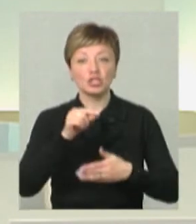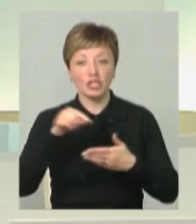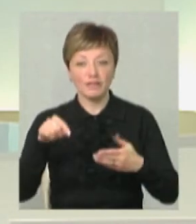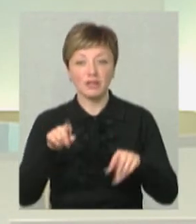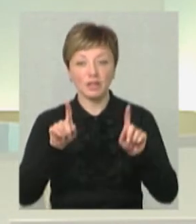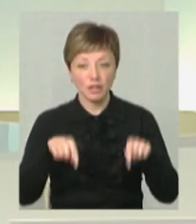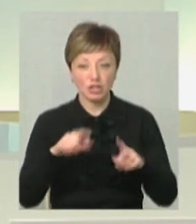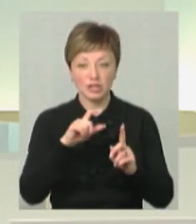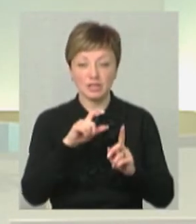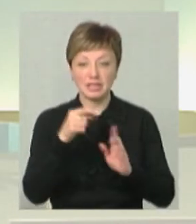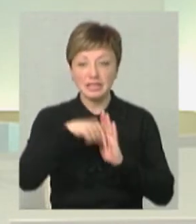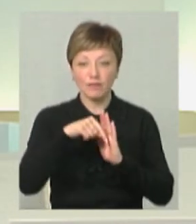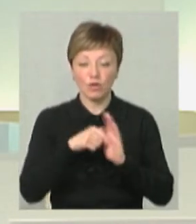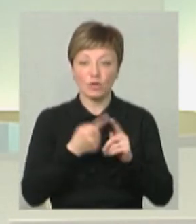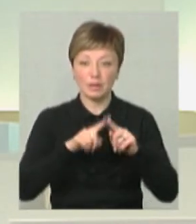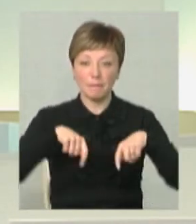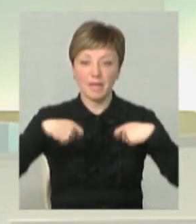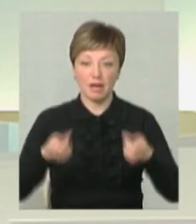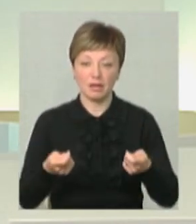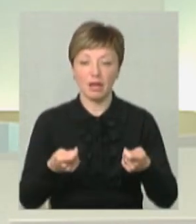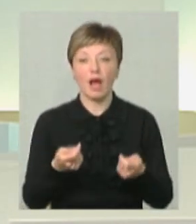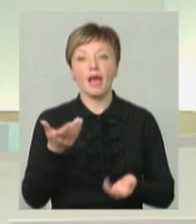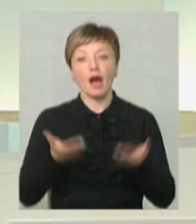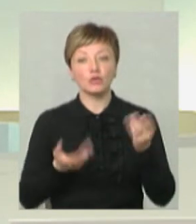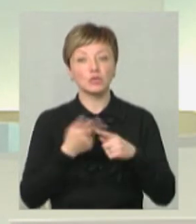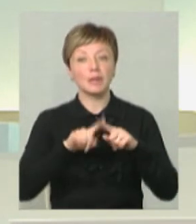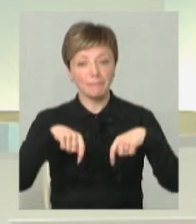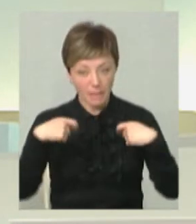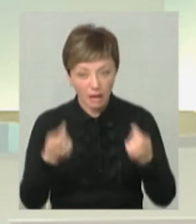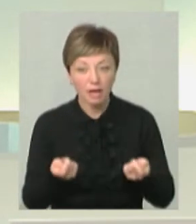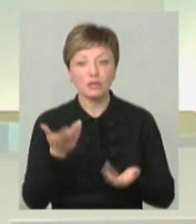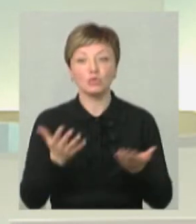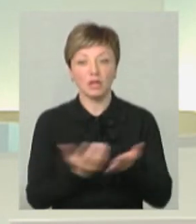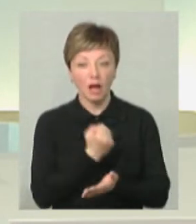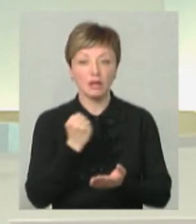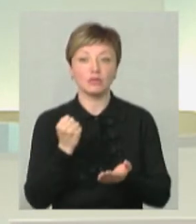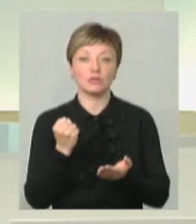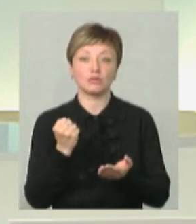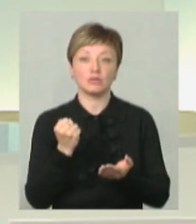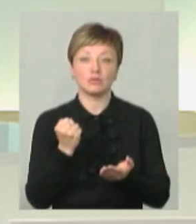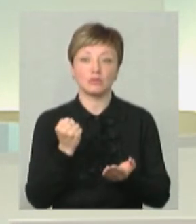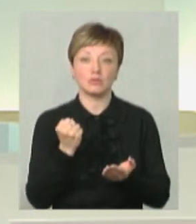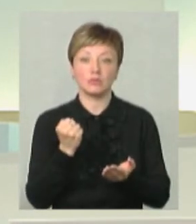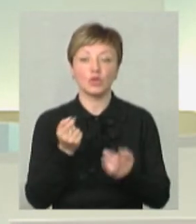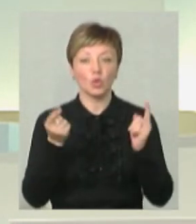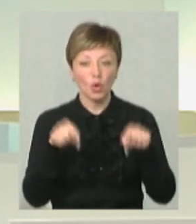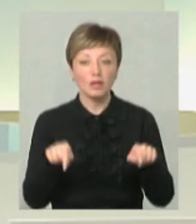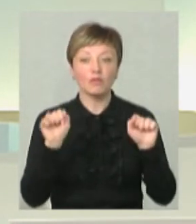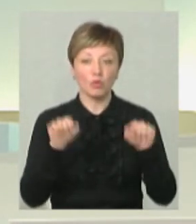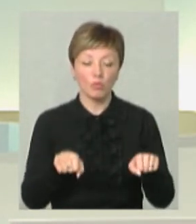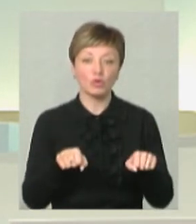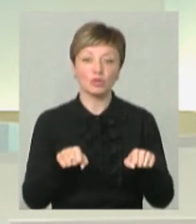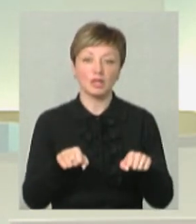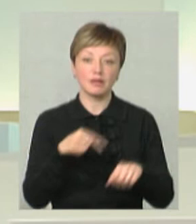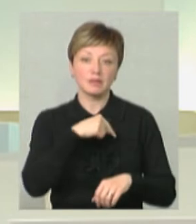символи і може бути цей образ переданий. І якщо це передано, якщо це знайдено, тоді воно може і